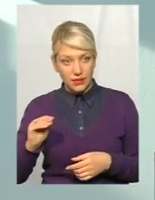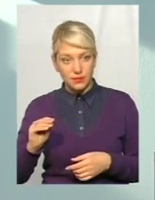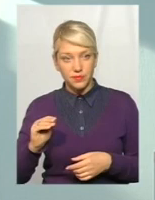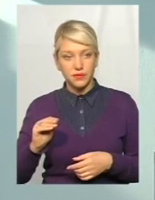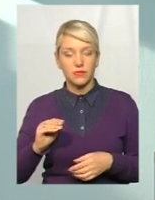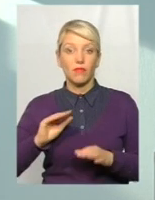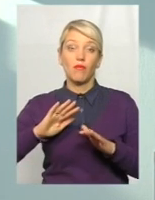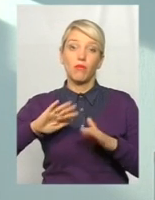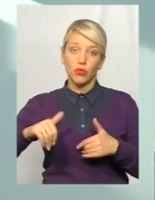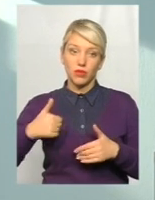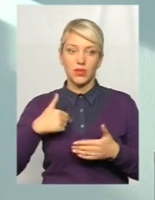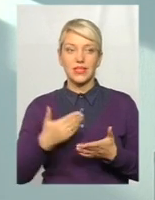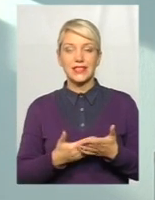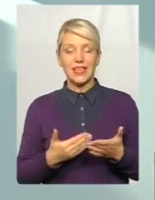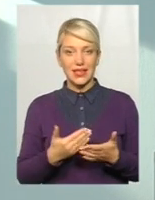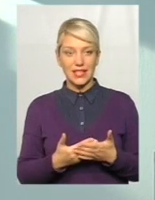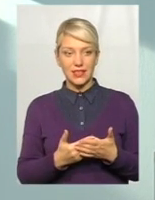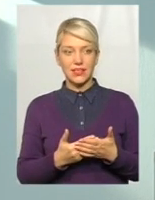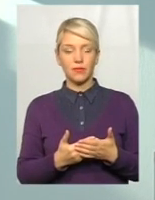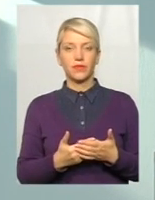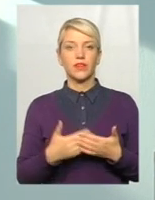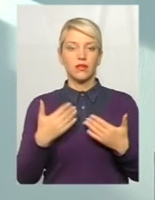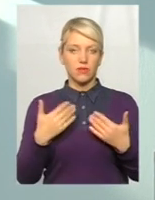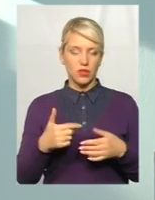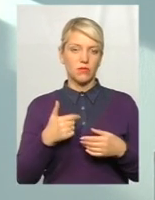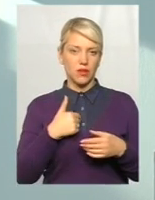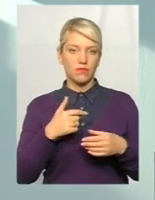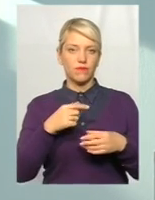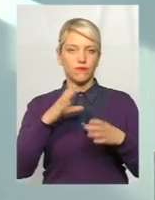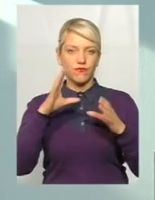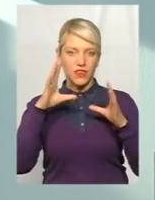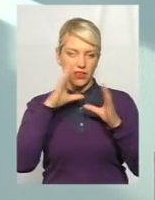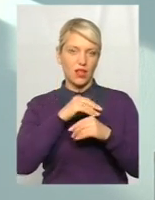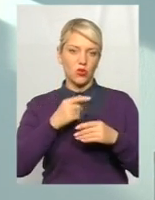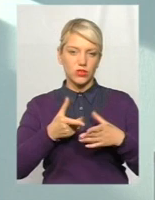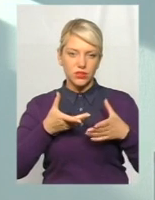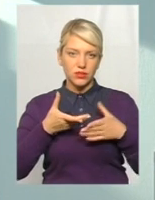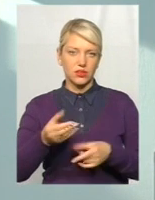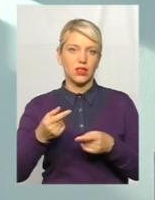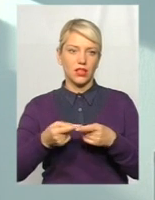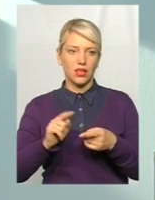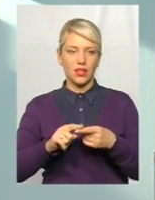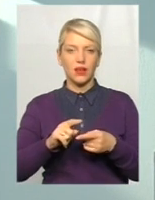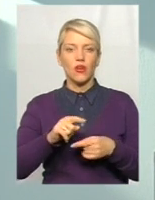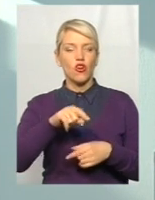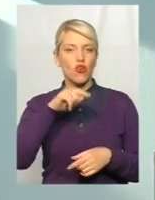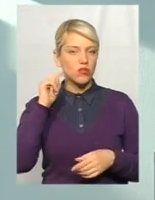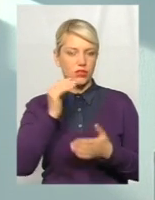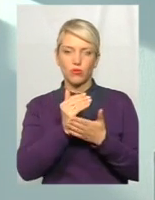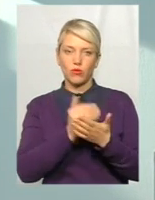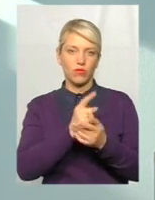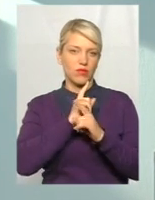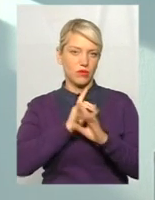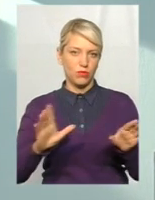Але потім, мені здається, з кресла, мені вдалося перекрати, я постановив, що ера російського правопрошування в Україні закінчилася, але ніколи не буде вже